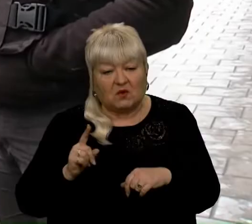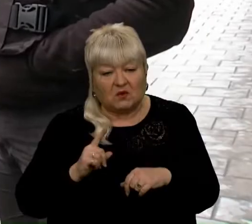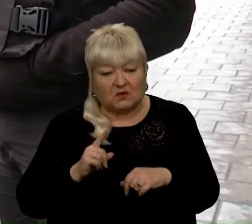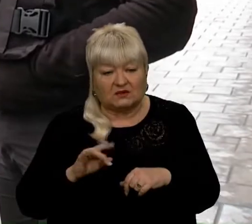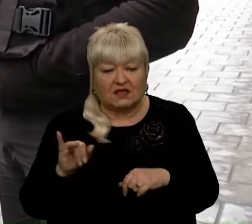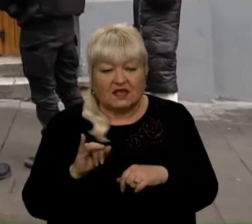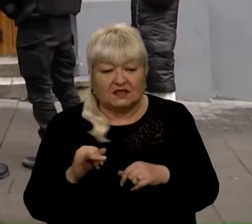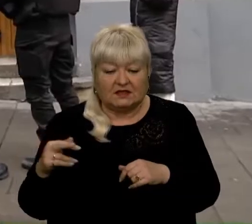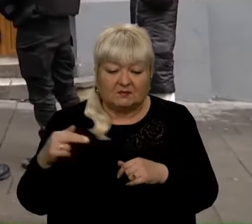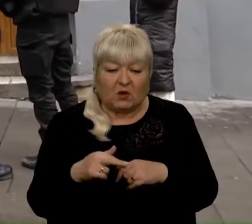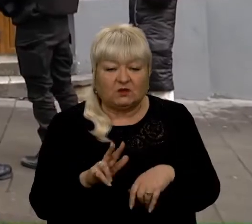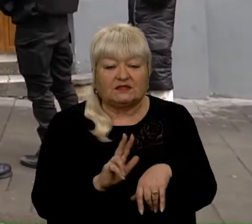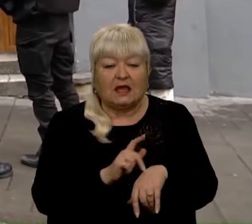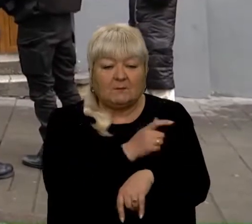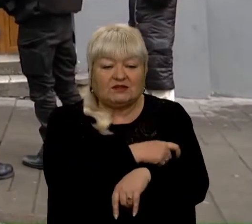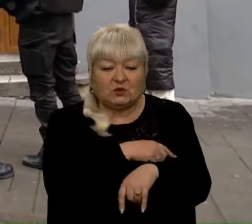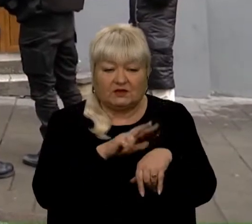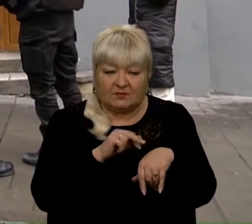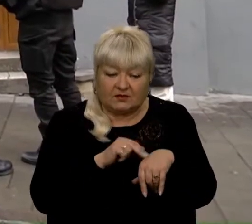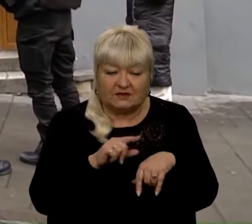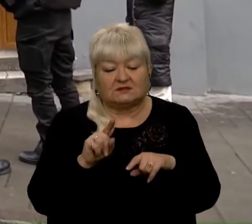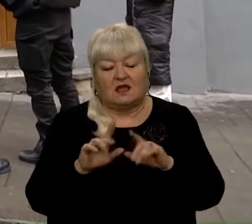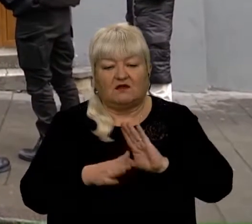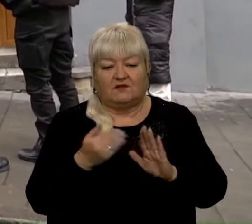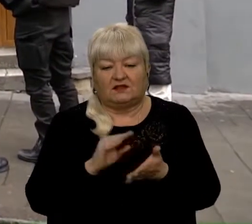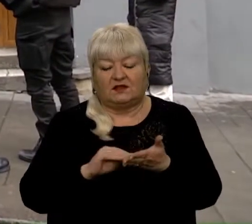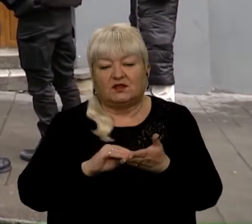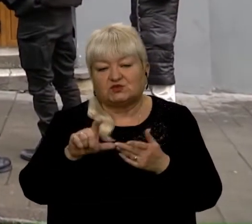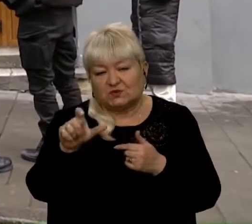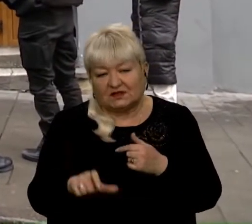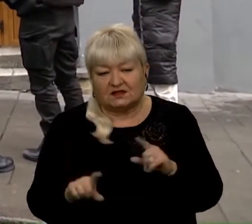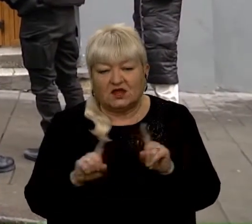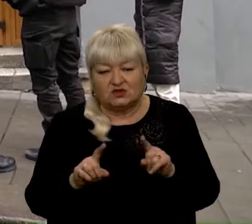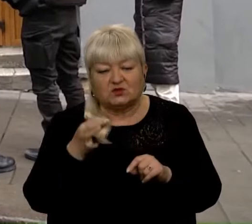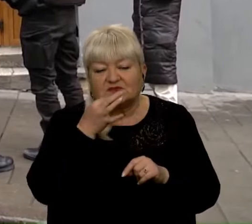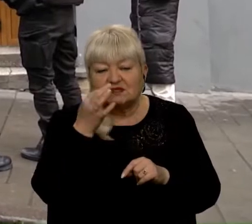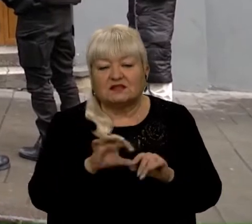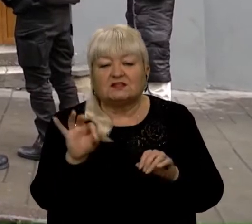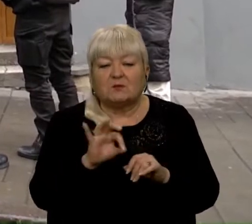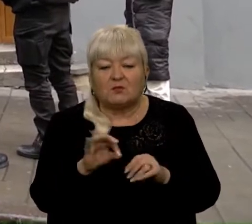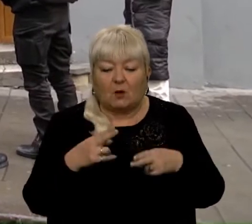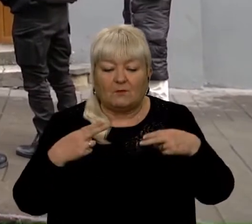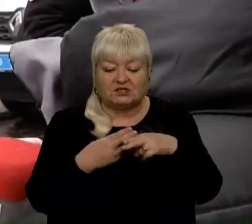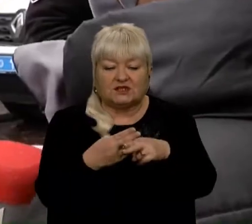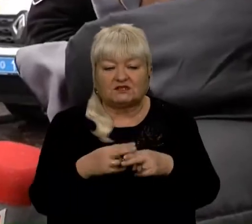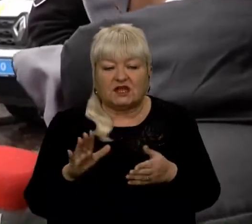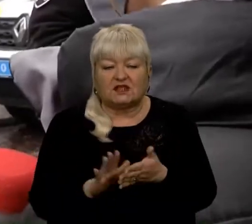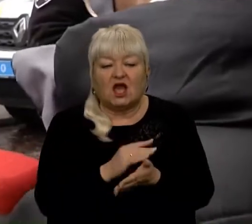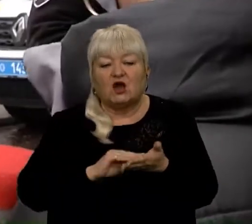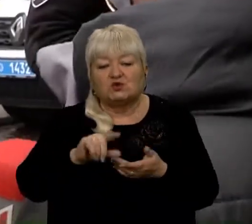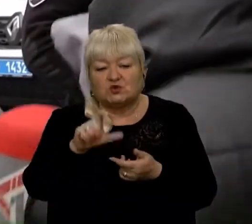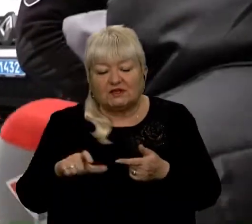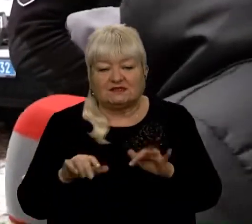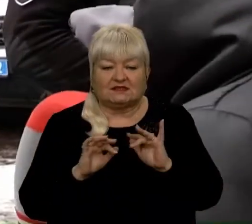підходить патрульна поліція. Останніх викликала я, щоб заявити про перешкоджання журналістській діяльності. Стражі